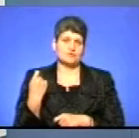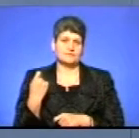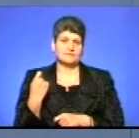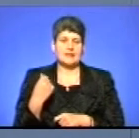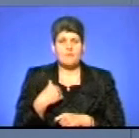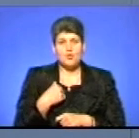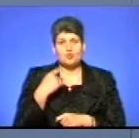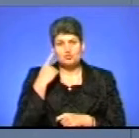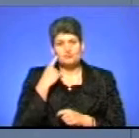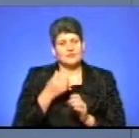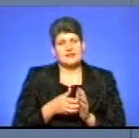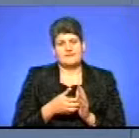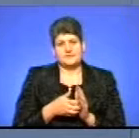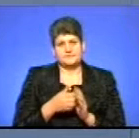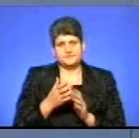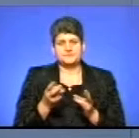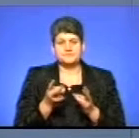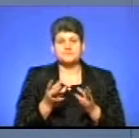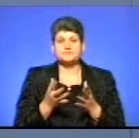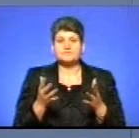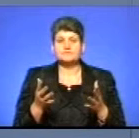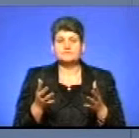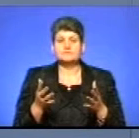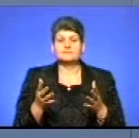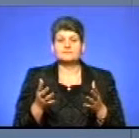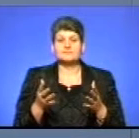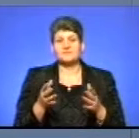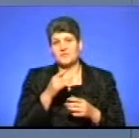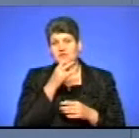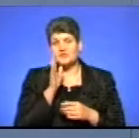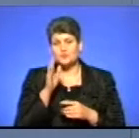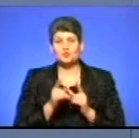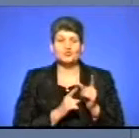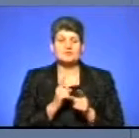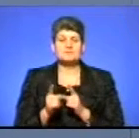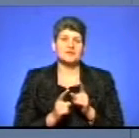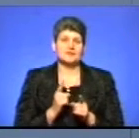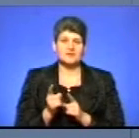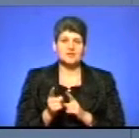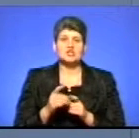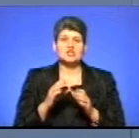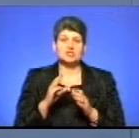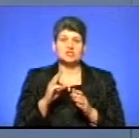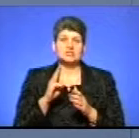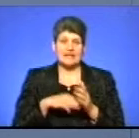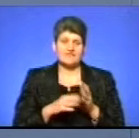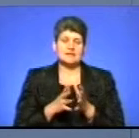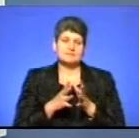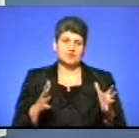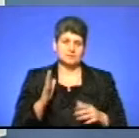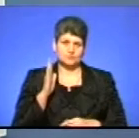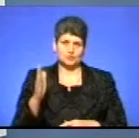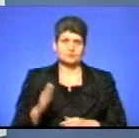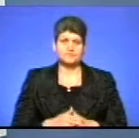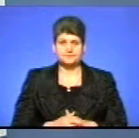На мою думку, недостатньо. Я думаю, що з часом будуть зміни і штрафи збільшаться. Як